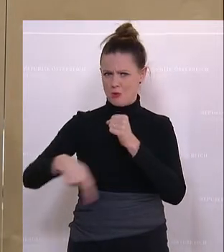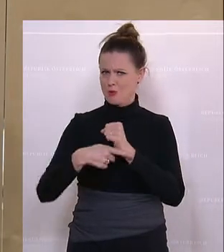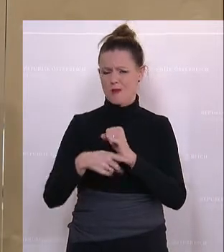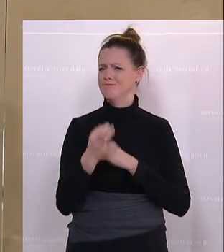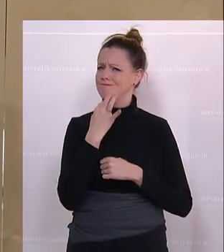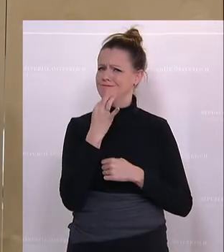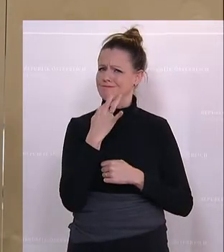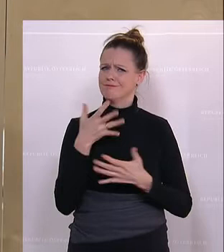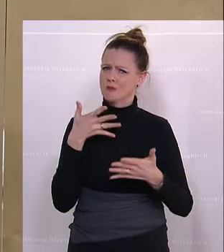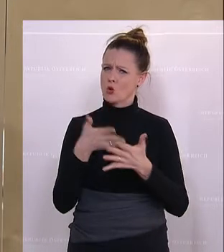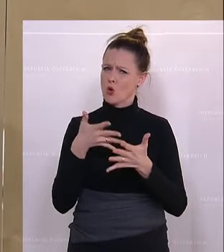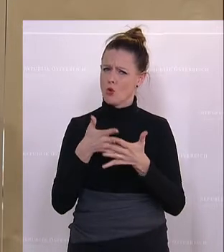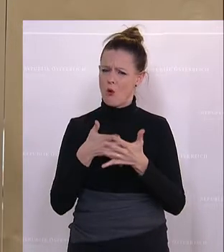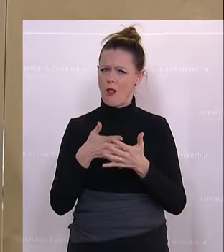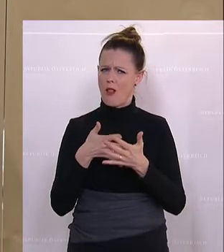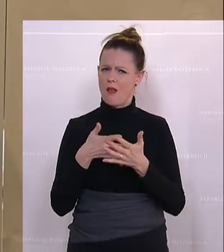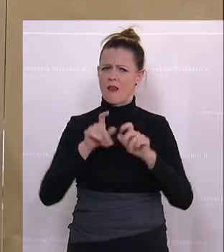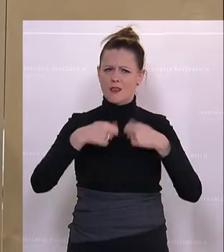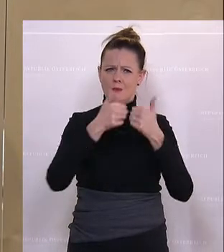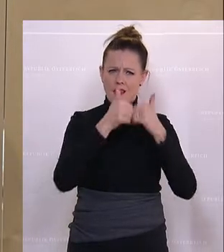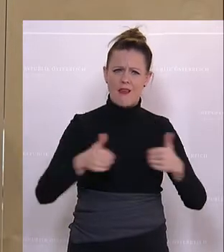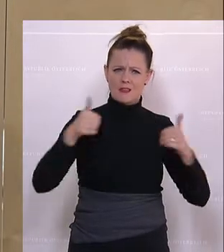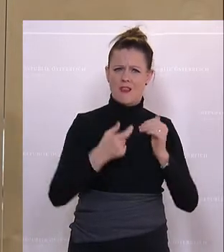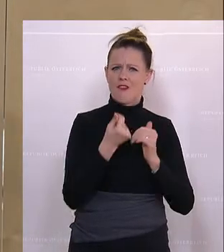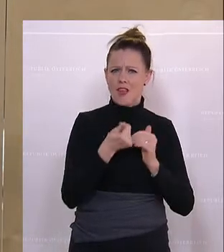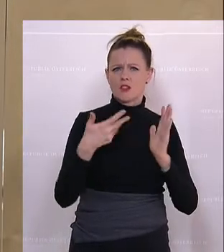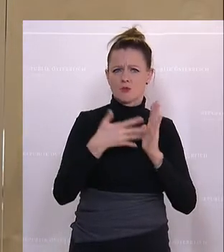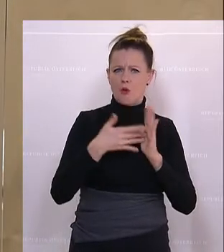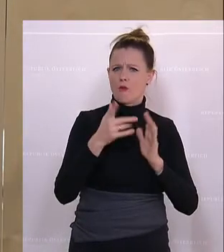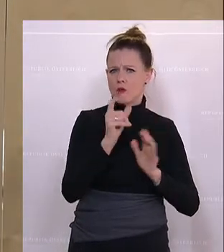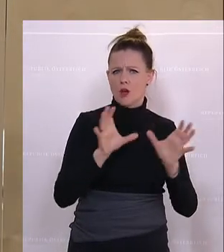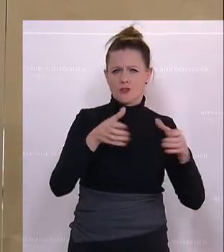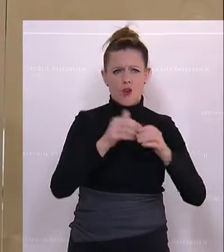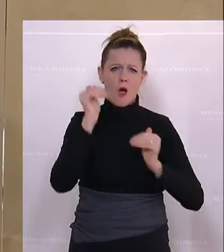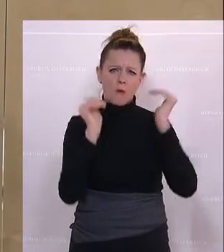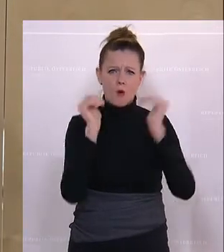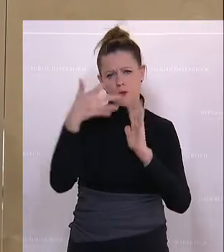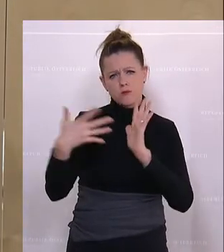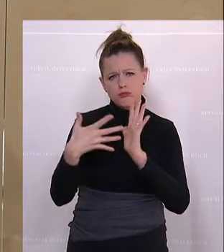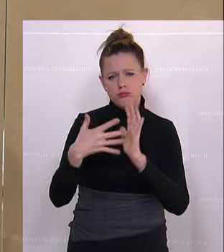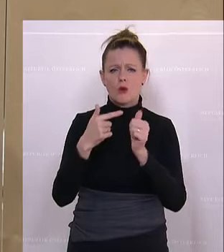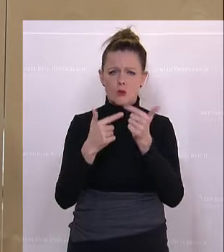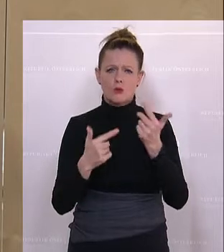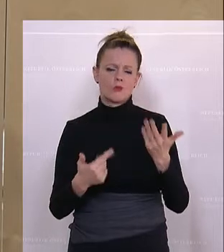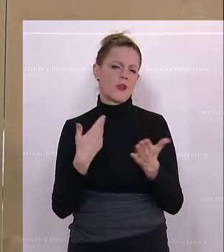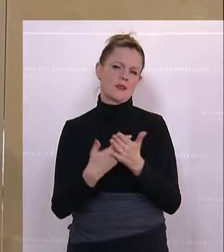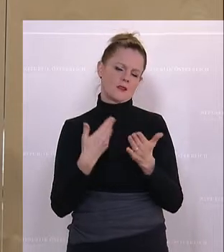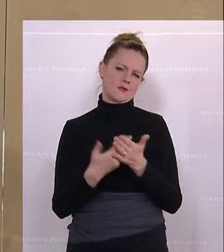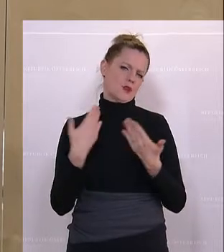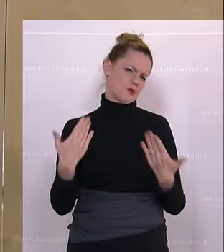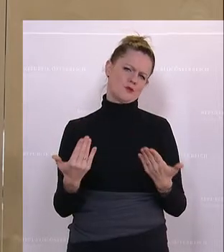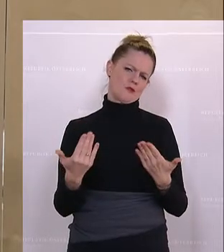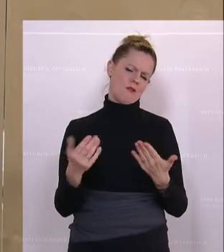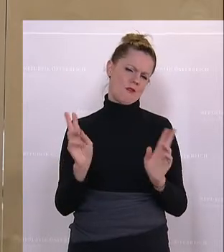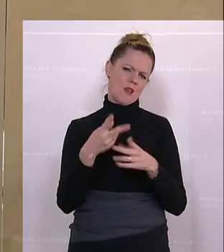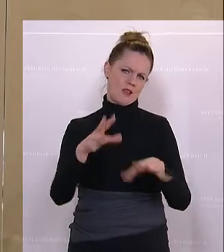genau kontrolliert, haben einen eigenen Finanzprüfungsausschuss, werden von den Behörden kontrolliert. Folgedessen lasse ich das so nicht